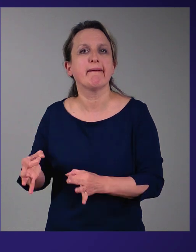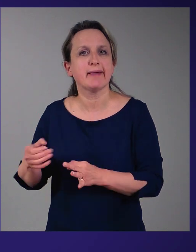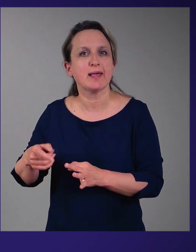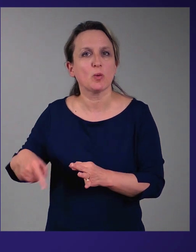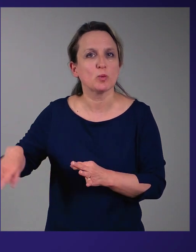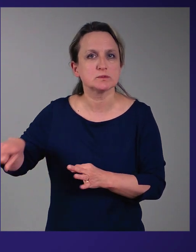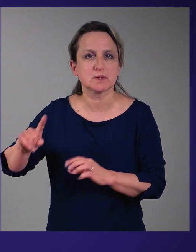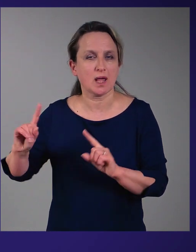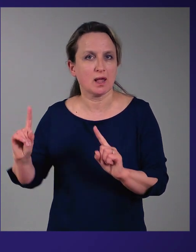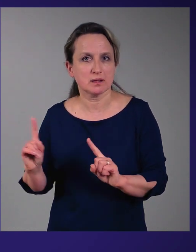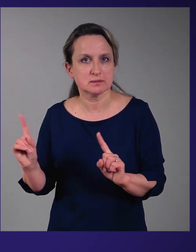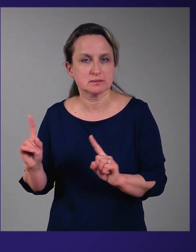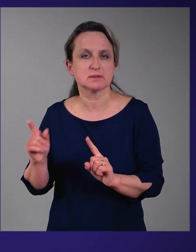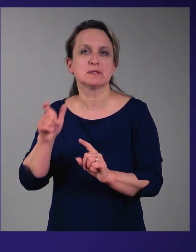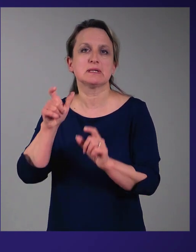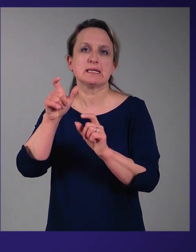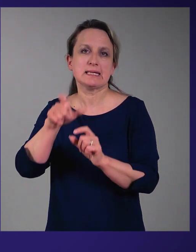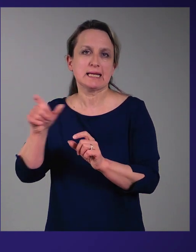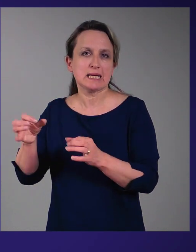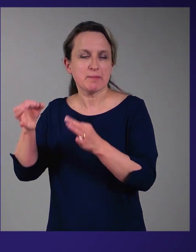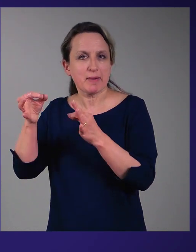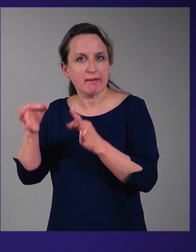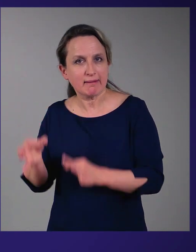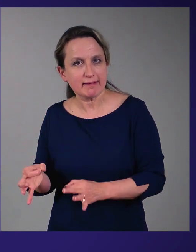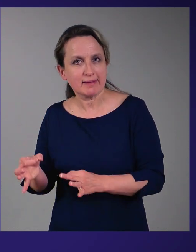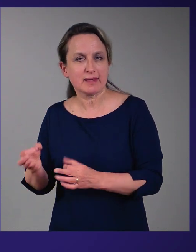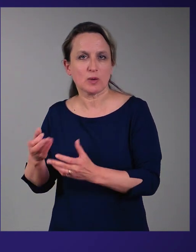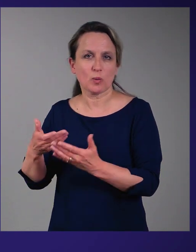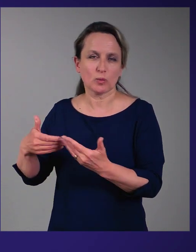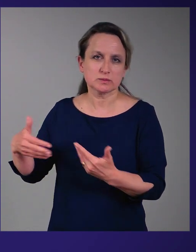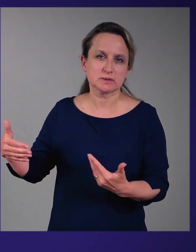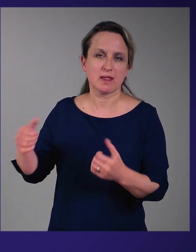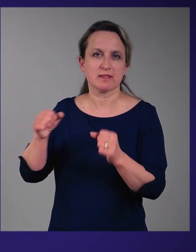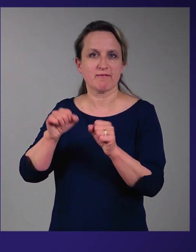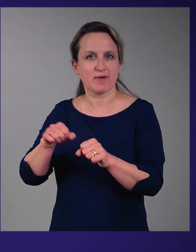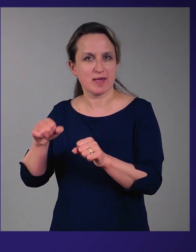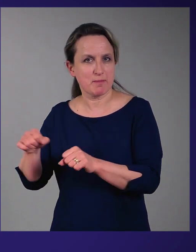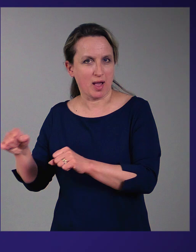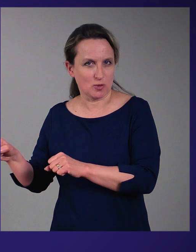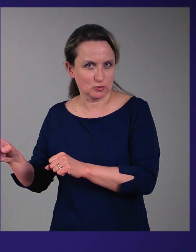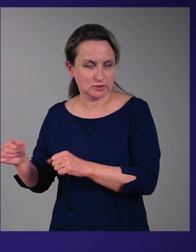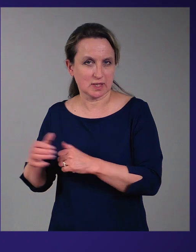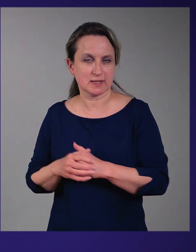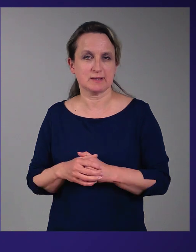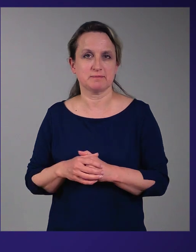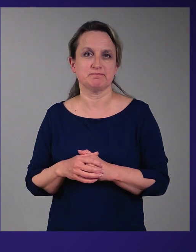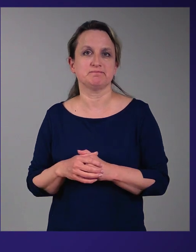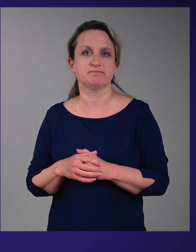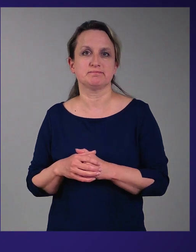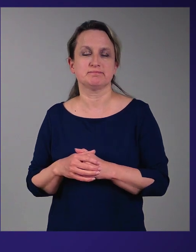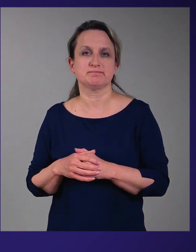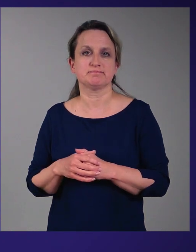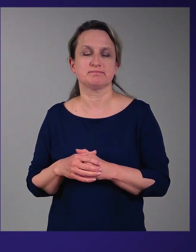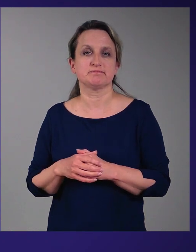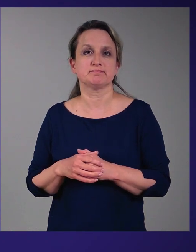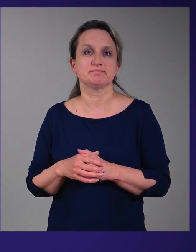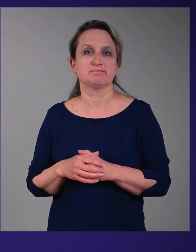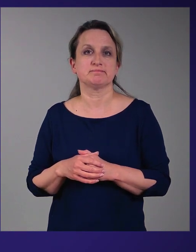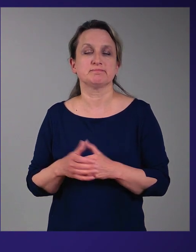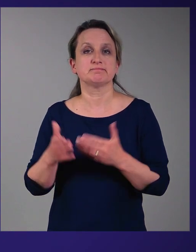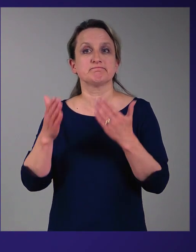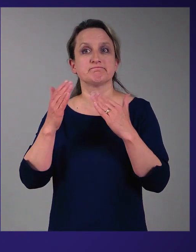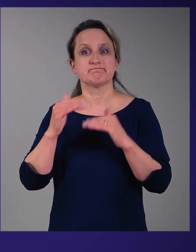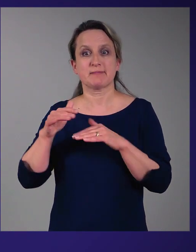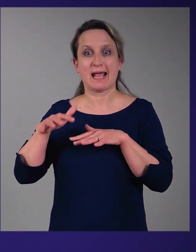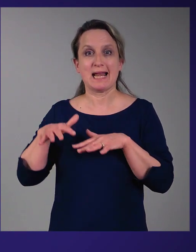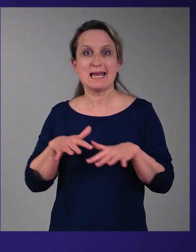õiguste ja inimõiguste ja võimaluste kontekstis. liikumispuudega inimeste